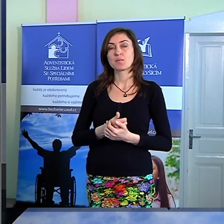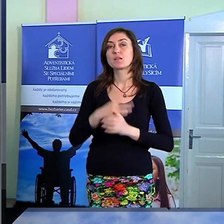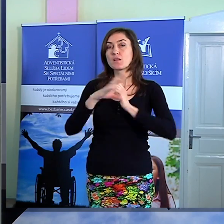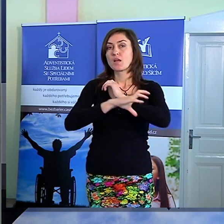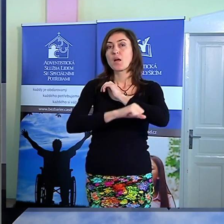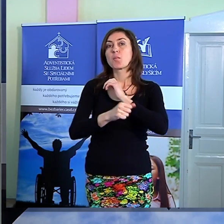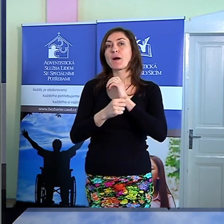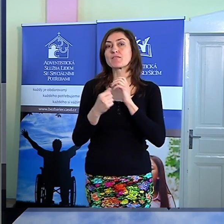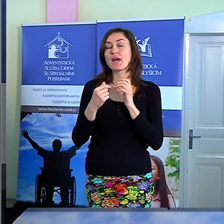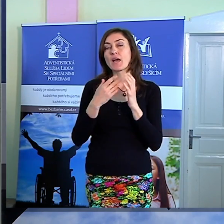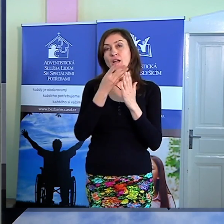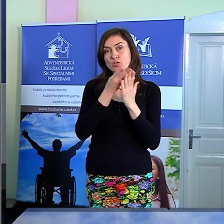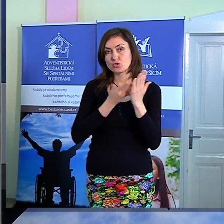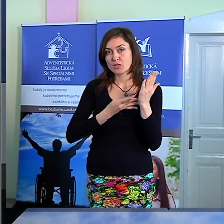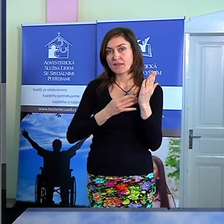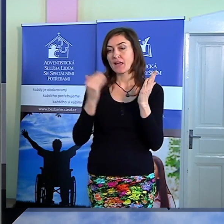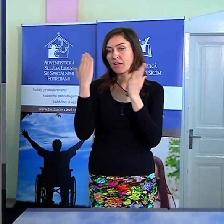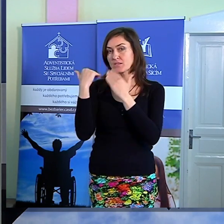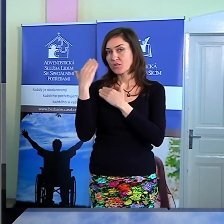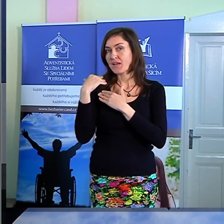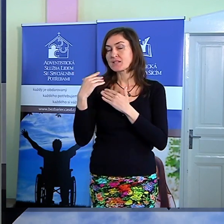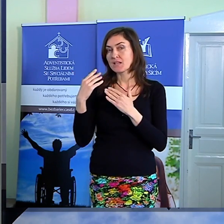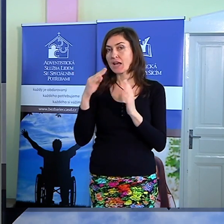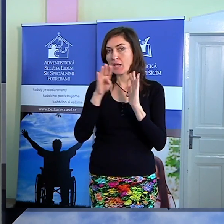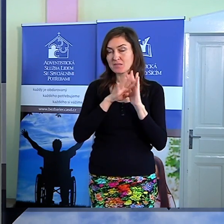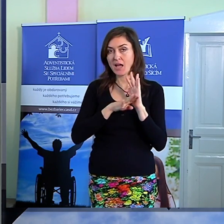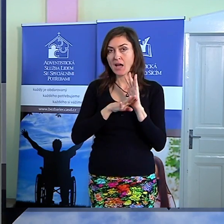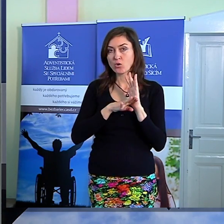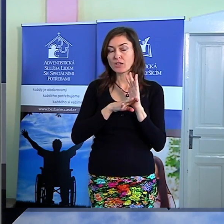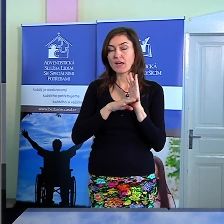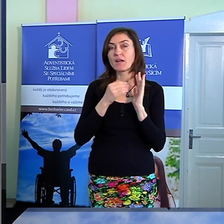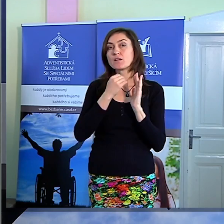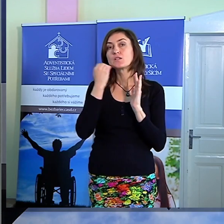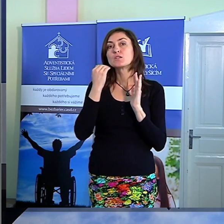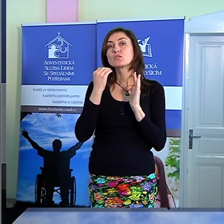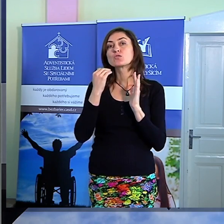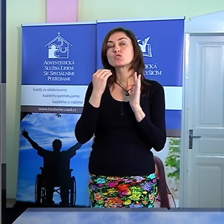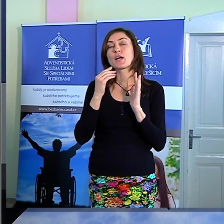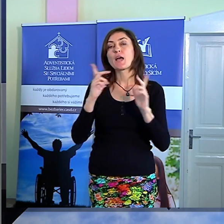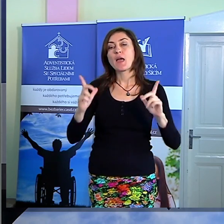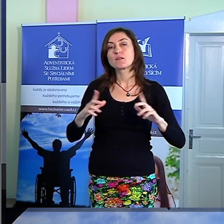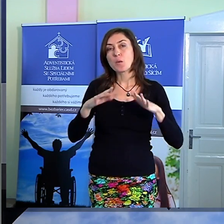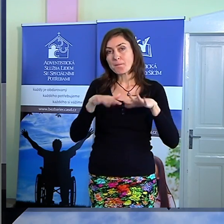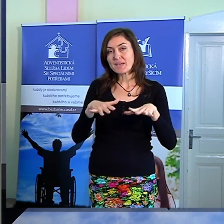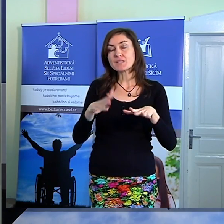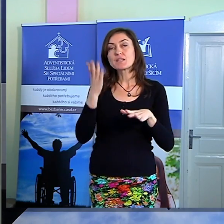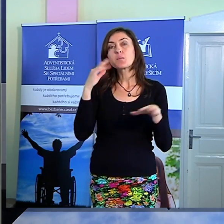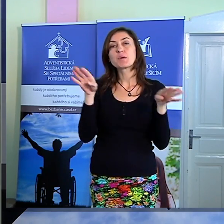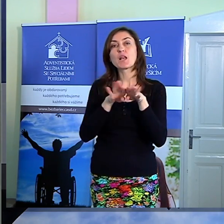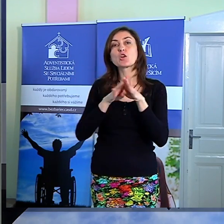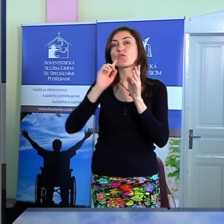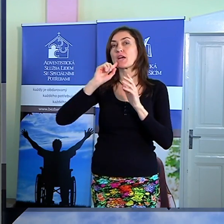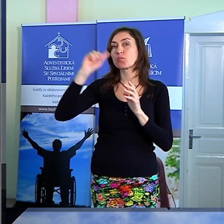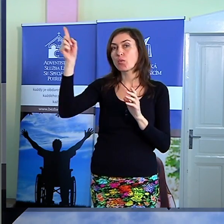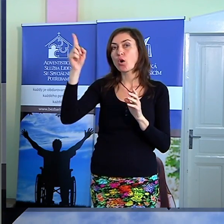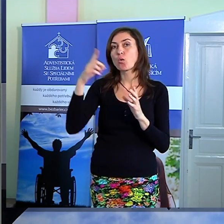o Ježíši Kristu, který říká způsobem býtí byl roven Bohu a přece na své rovnosti nelpěl. Nýbrž sám